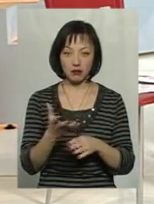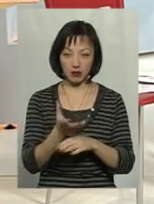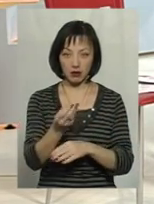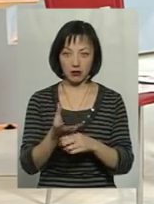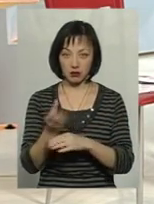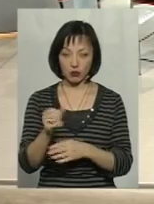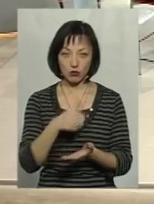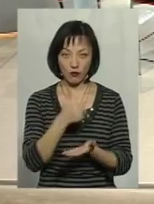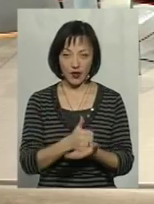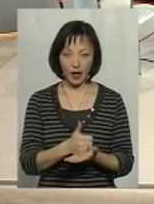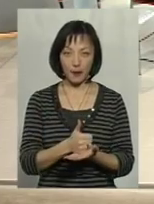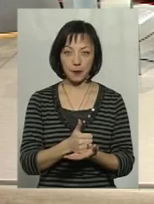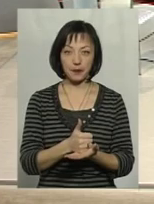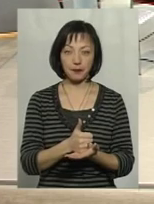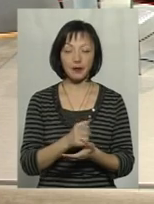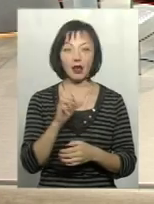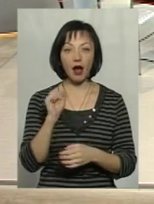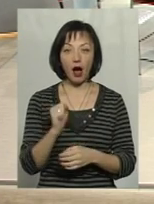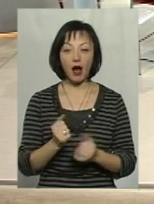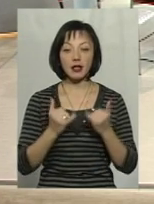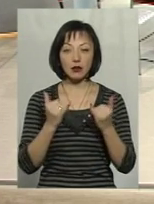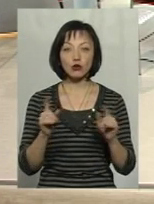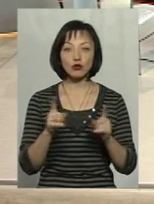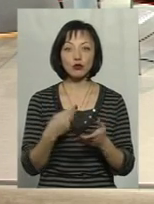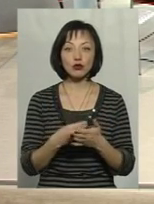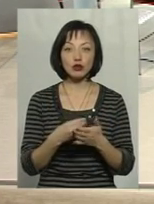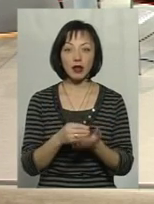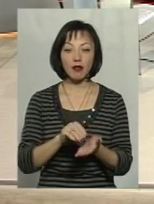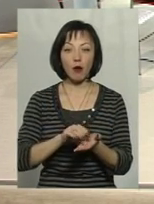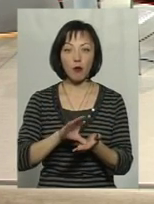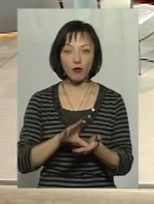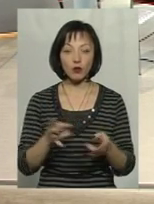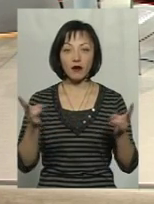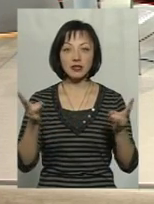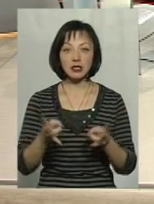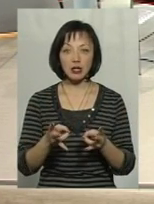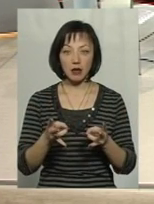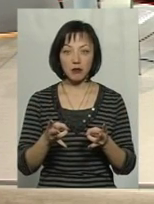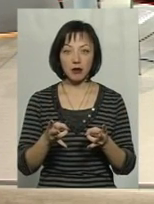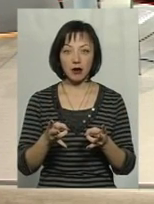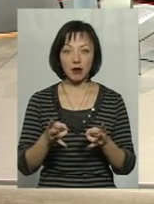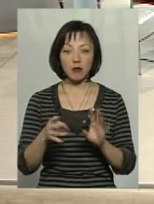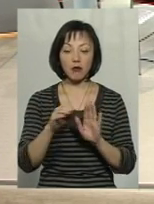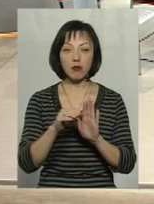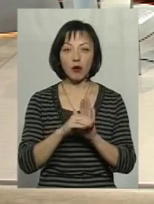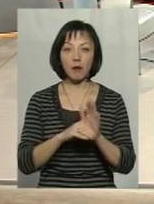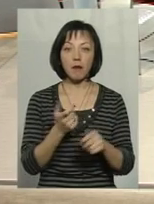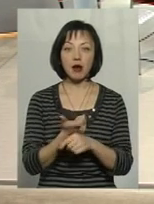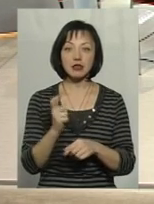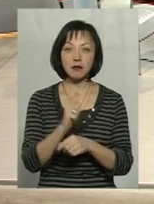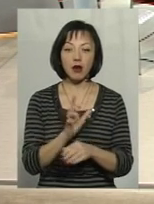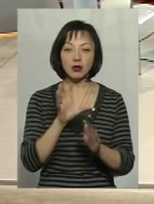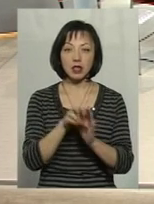основні видатки. А для того, щоб бюджет наповнювався, треба, мабуть, ті програми максимально